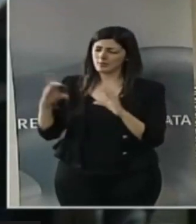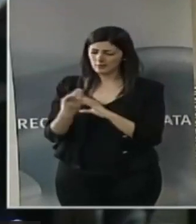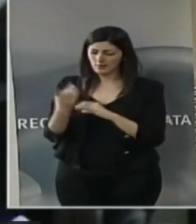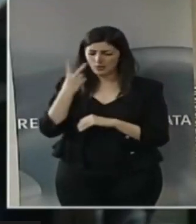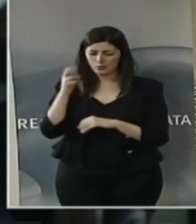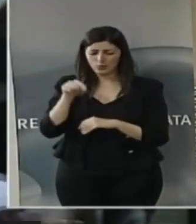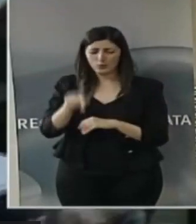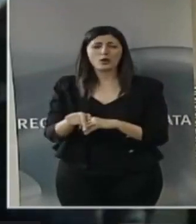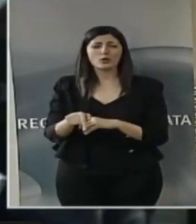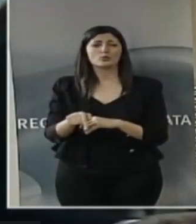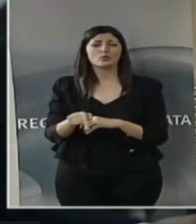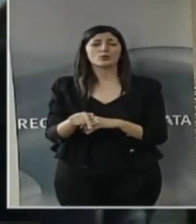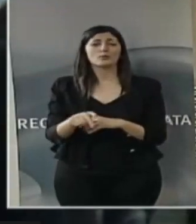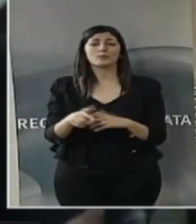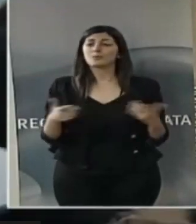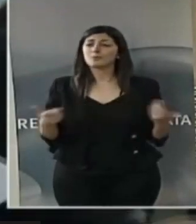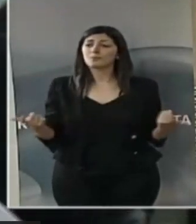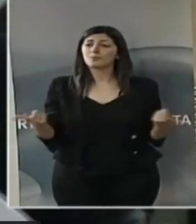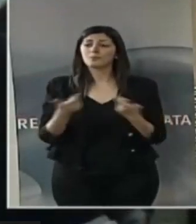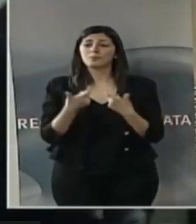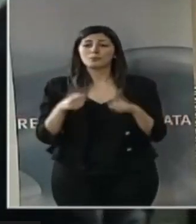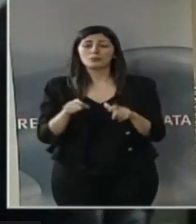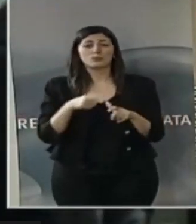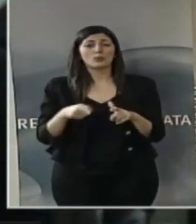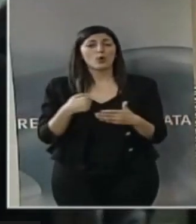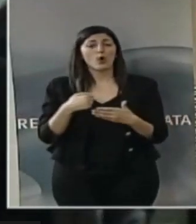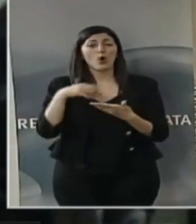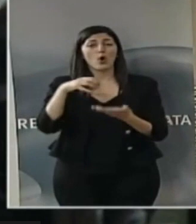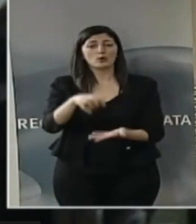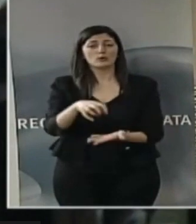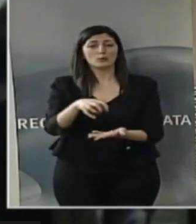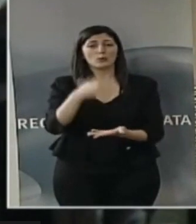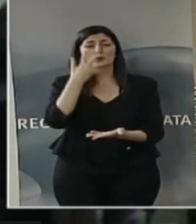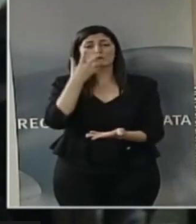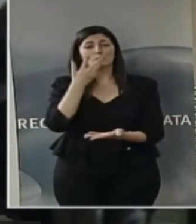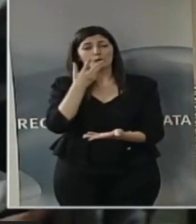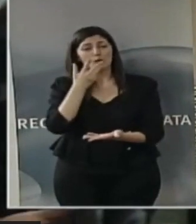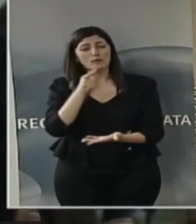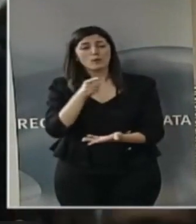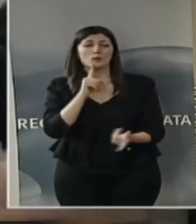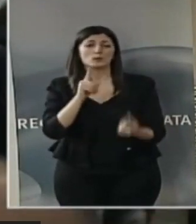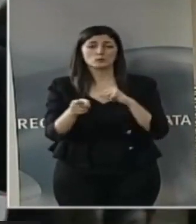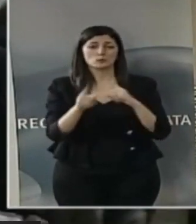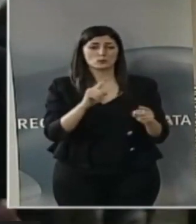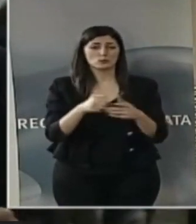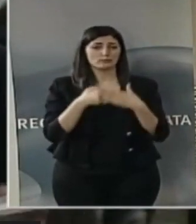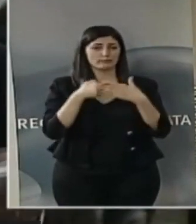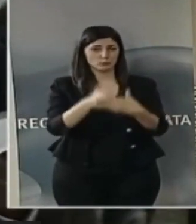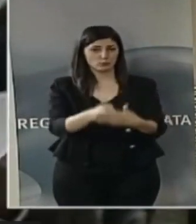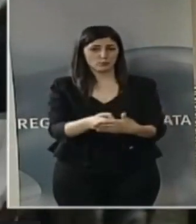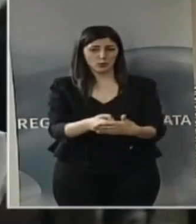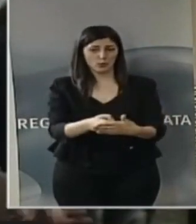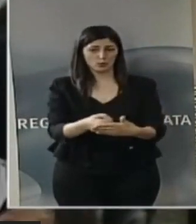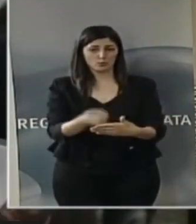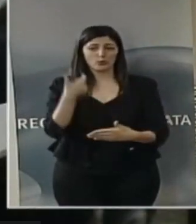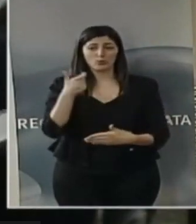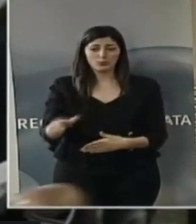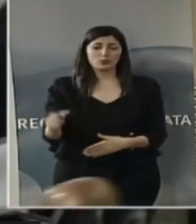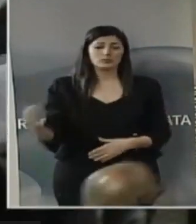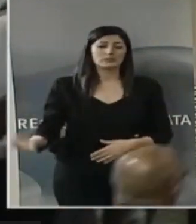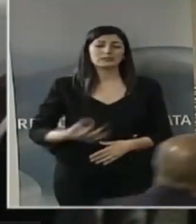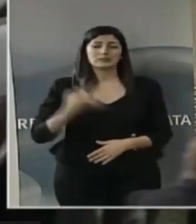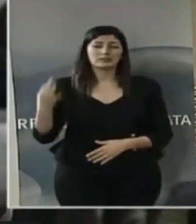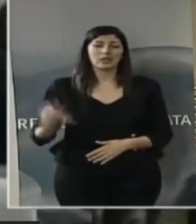il contributo che avrei e che voglio dare alla discussione perché ogni volta si possa